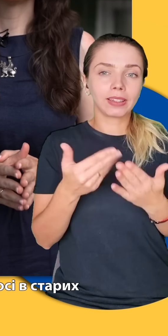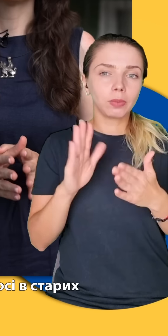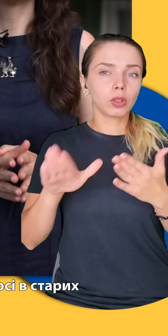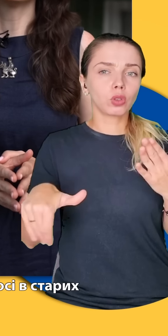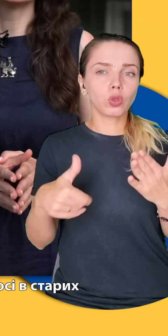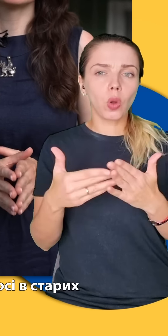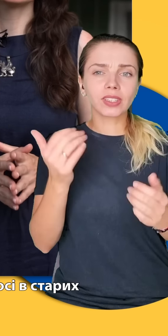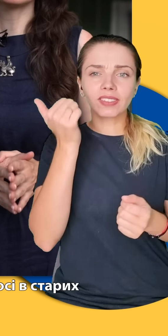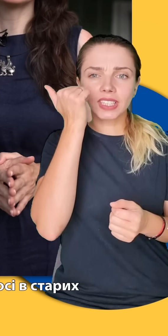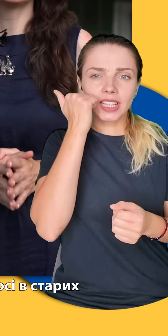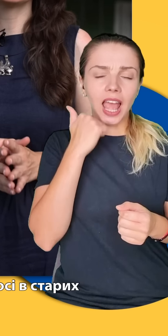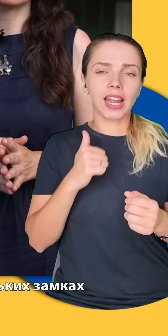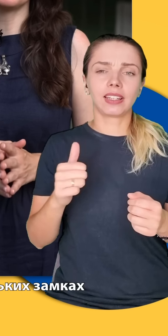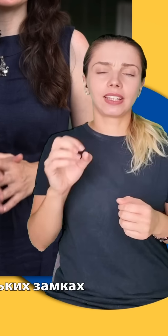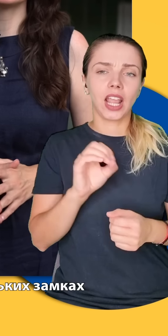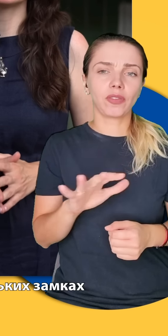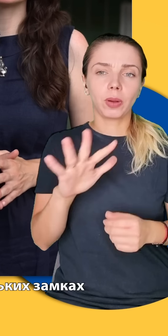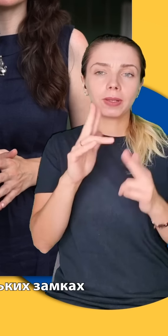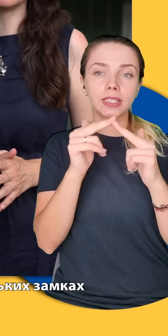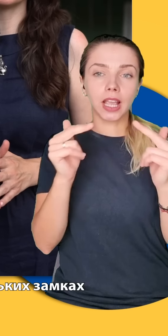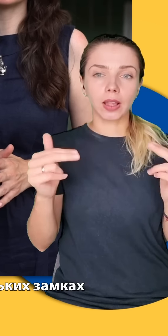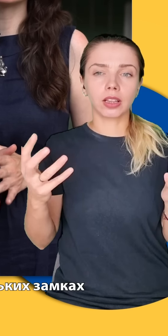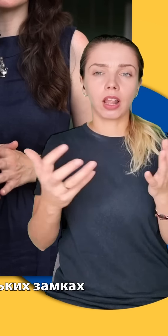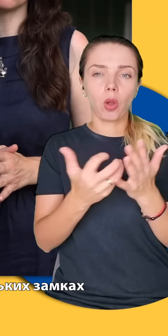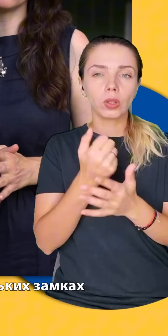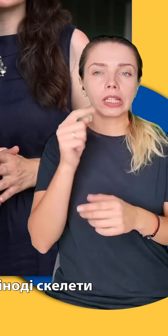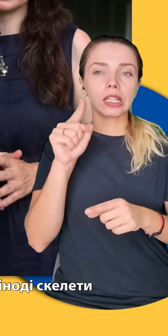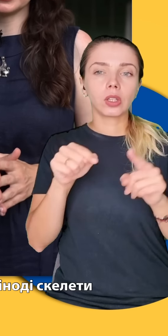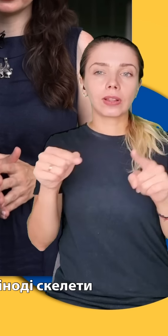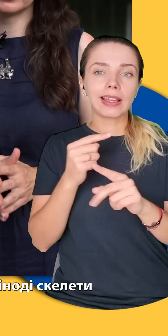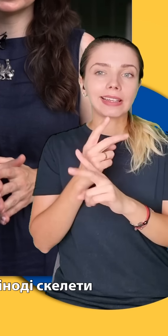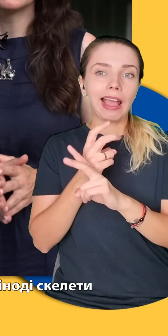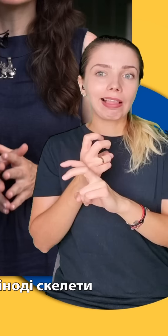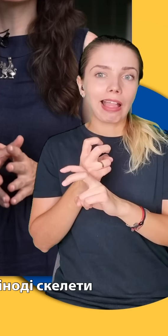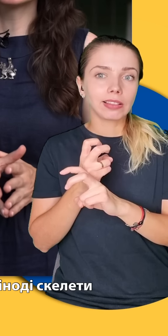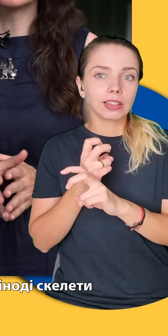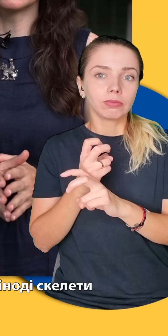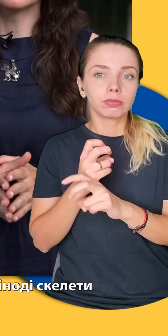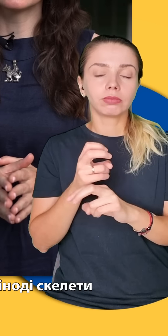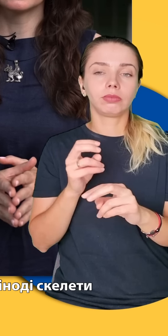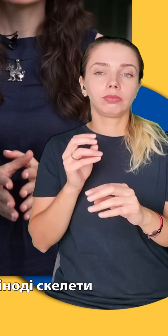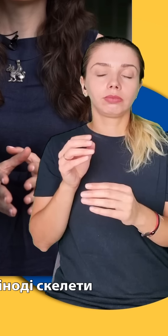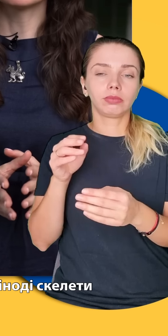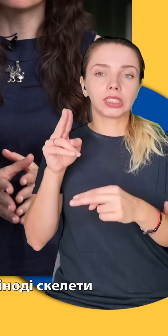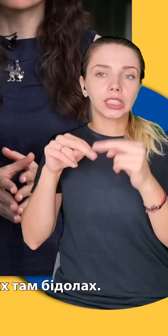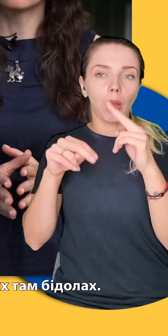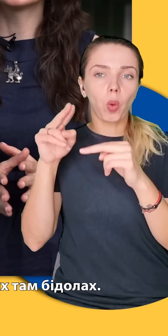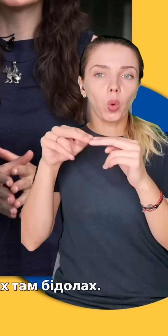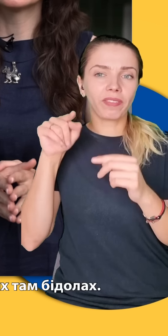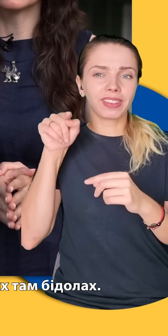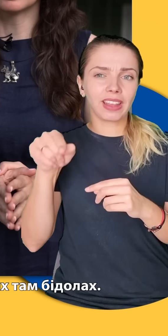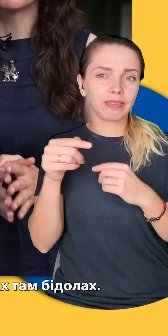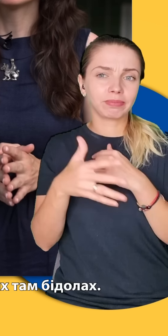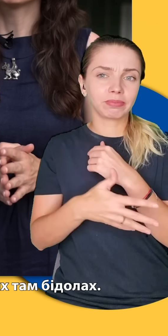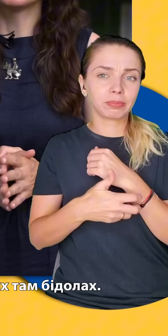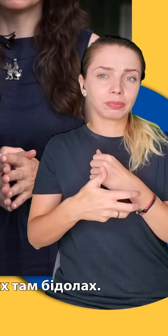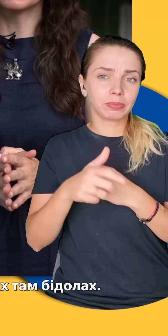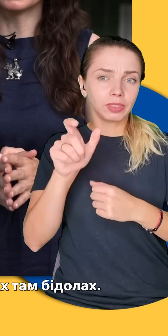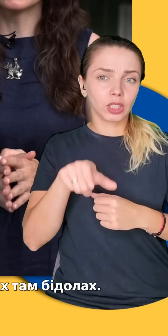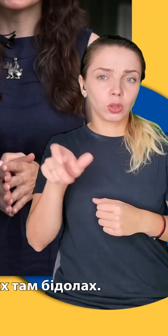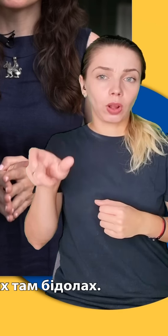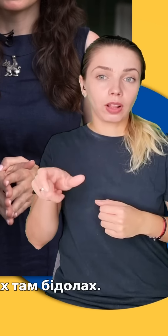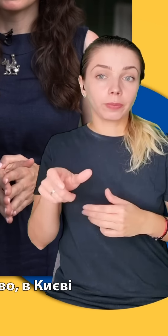Нібито досі в старих європейських замках знаходять іноді скелети замурованих там